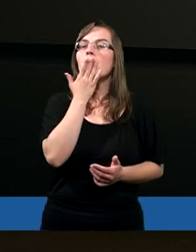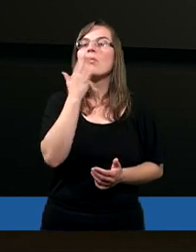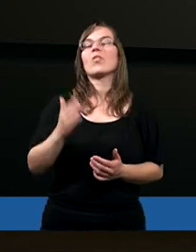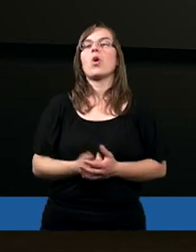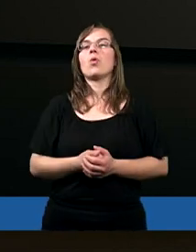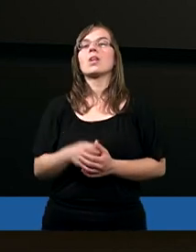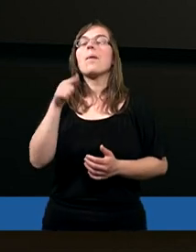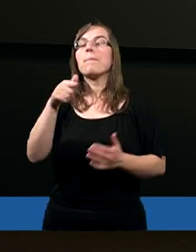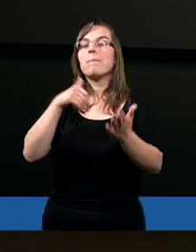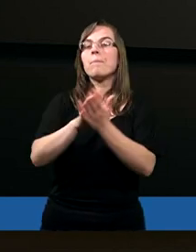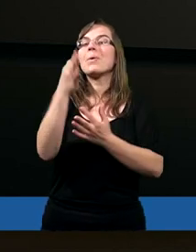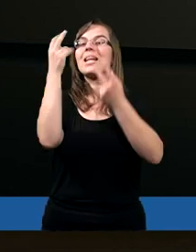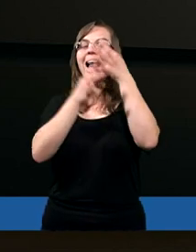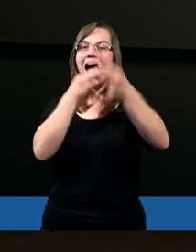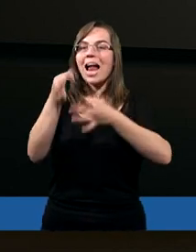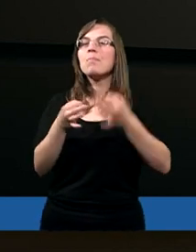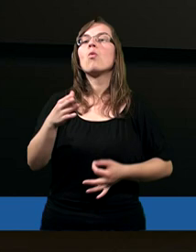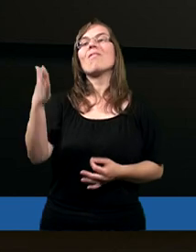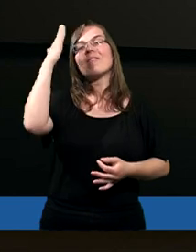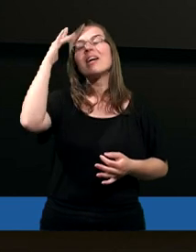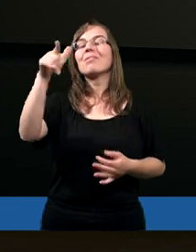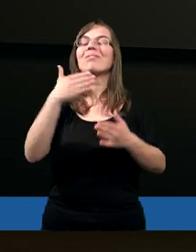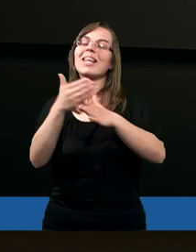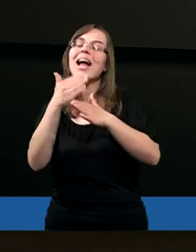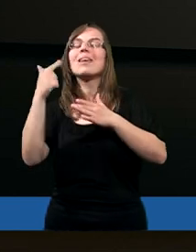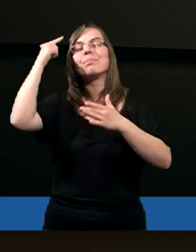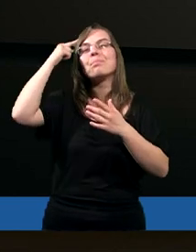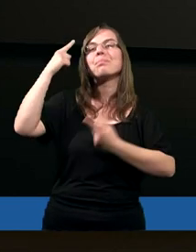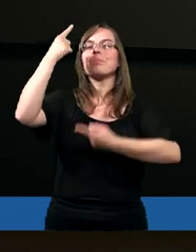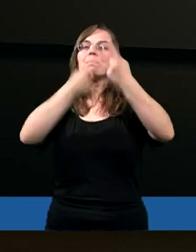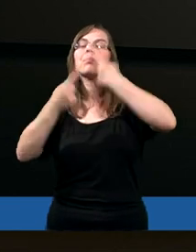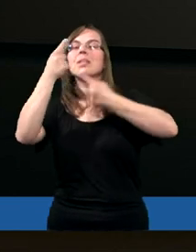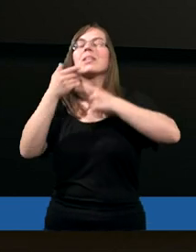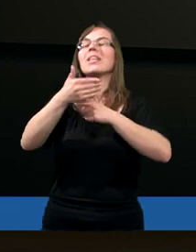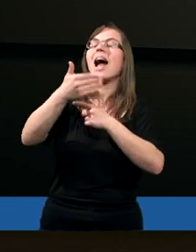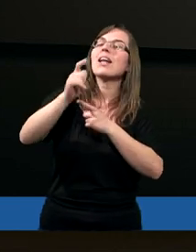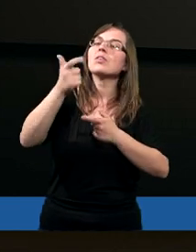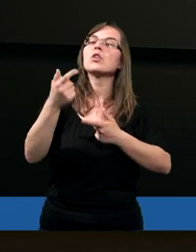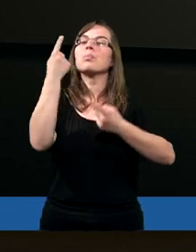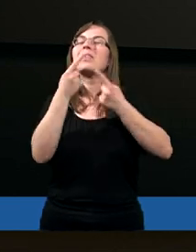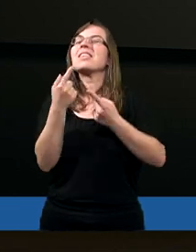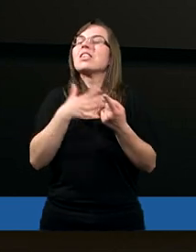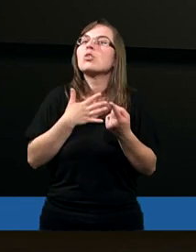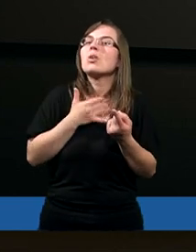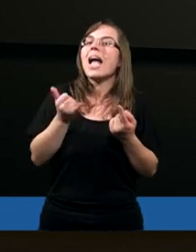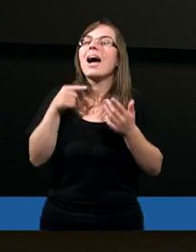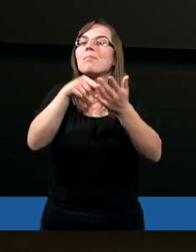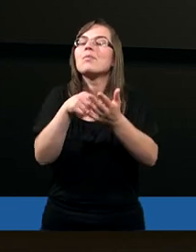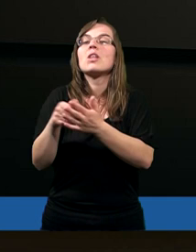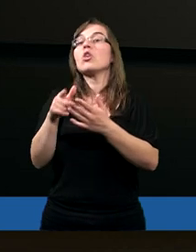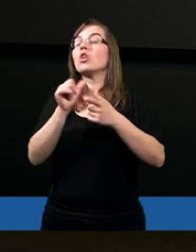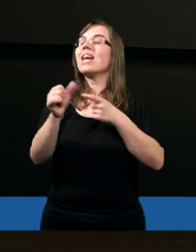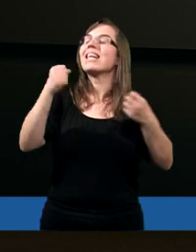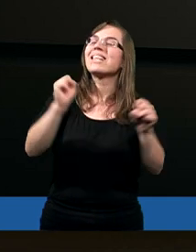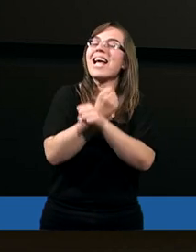początek tego psalmu, to wiemy, że on dalej w myślach recytował potem dalej cały psalm. To jest niesamowite, że to są ostatnie